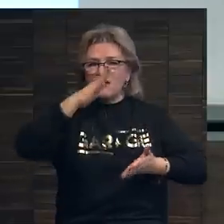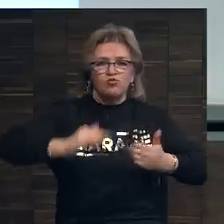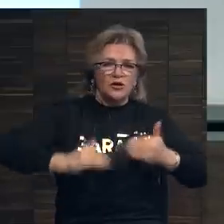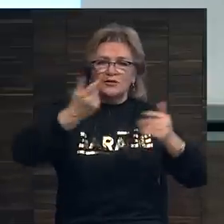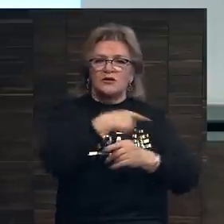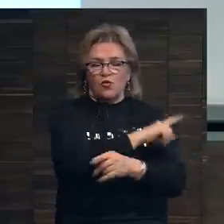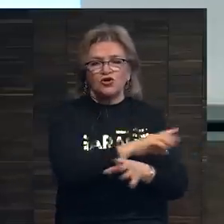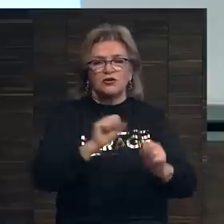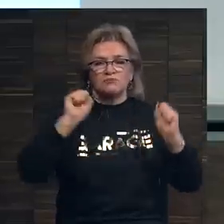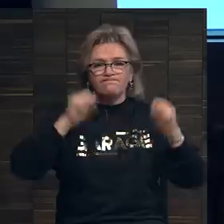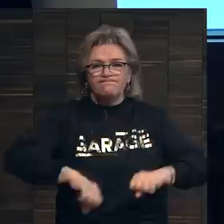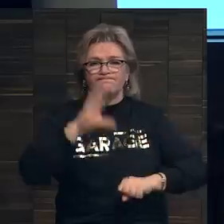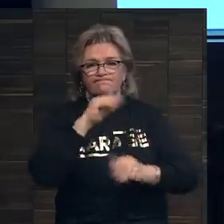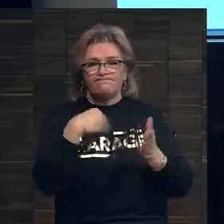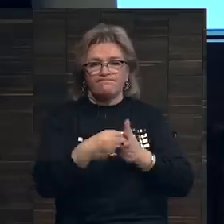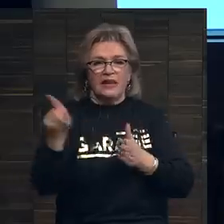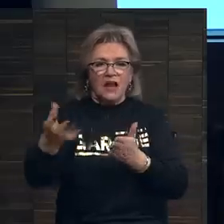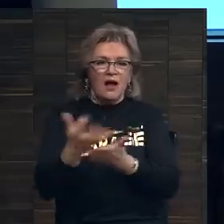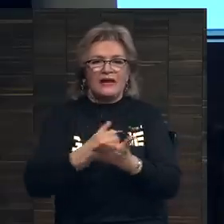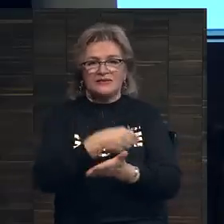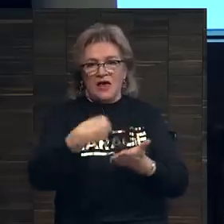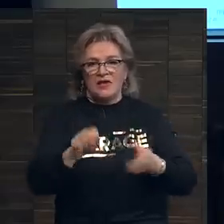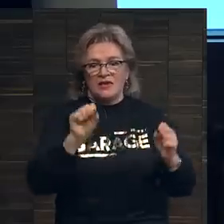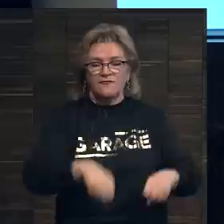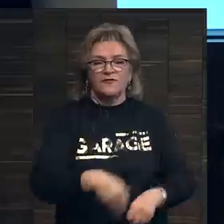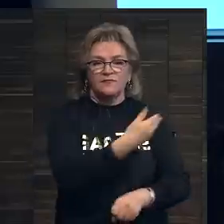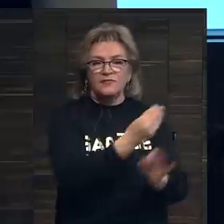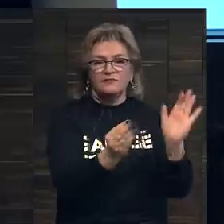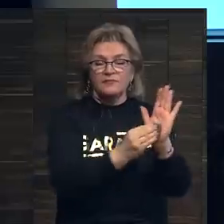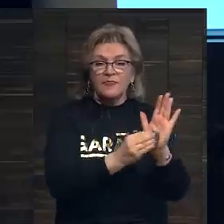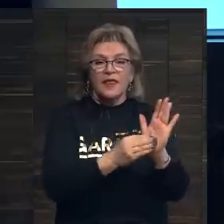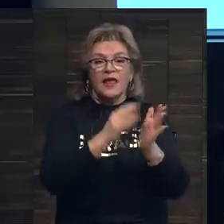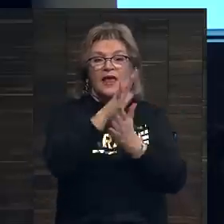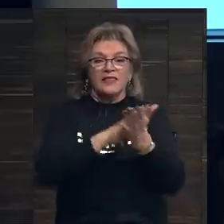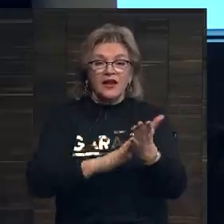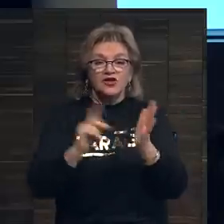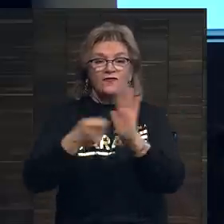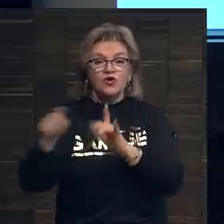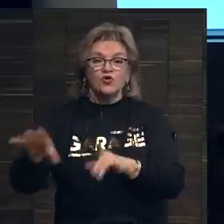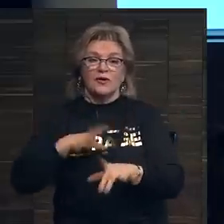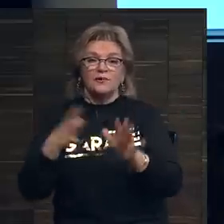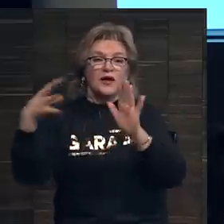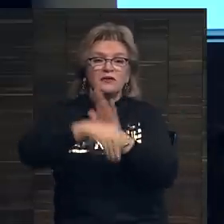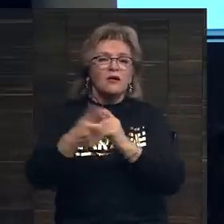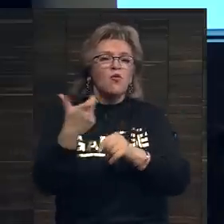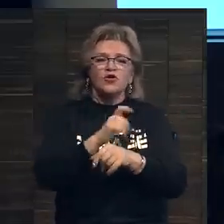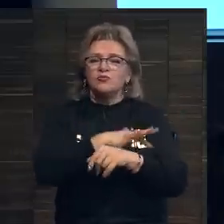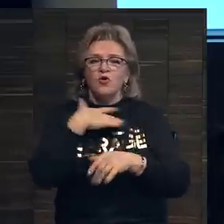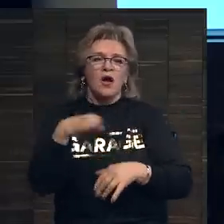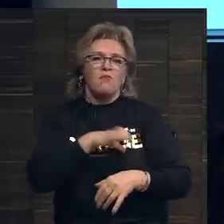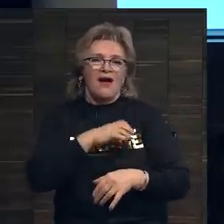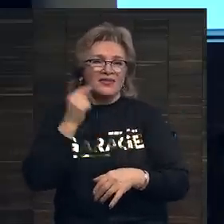очень доступное произведение для коллекционеров. Далее, в аукционе было задействовано много богатых